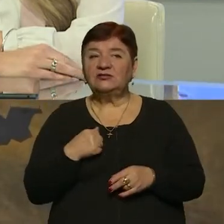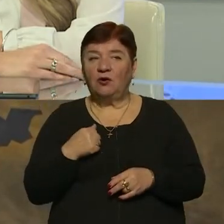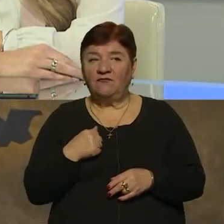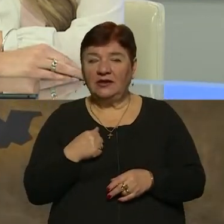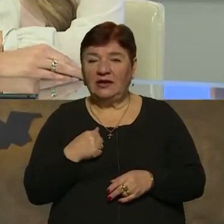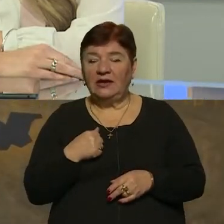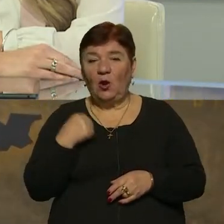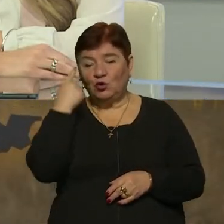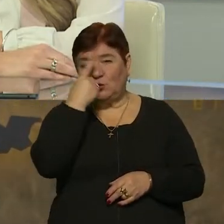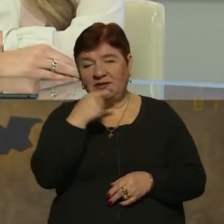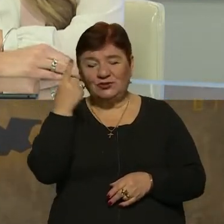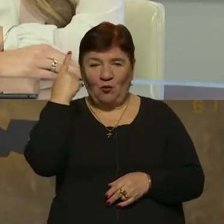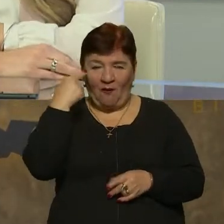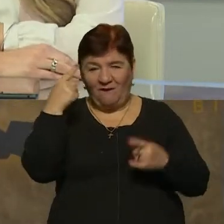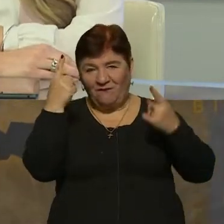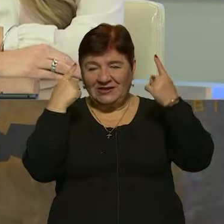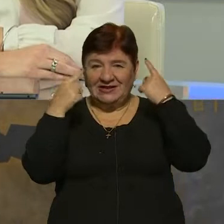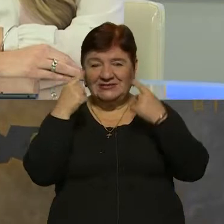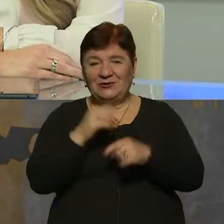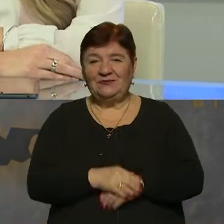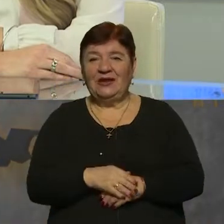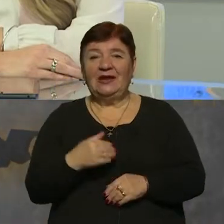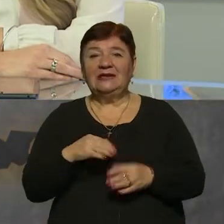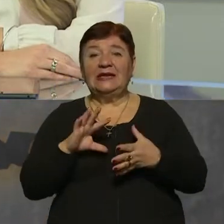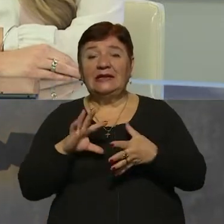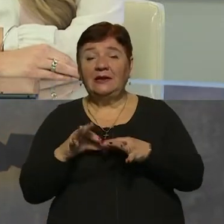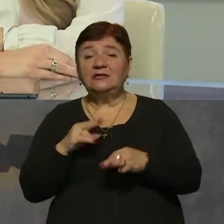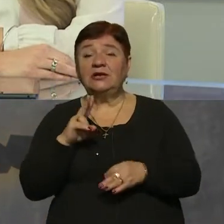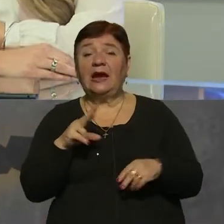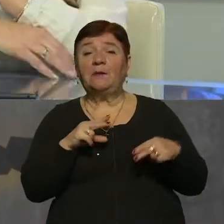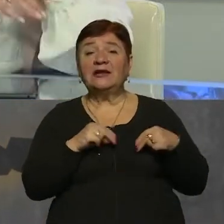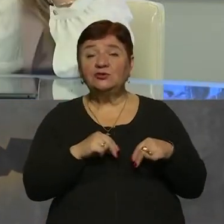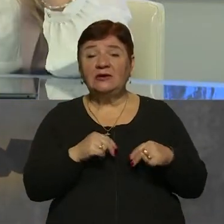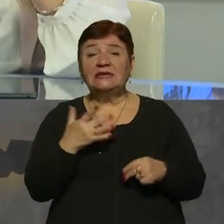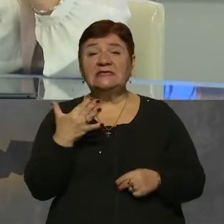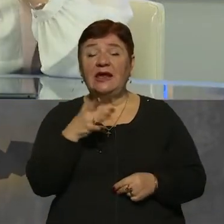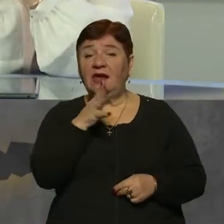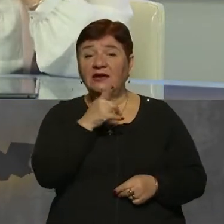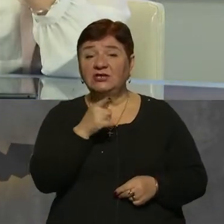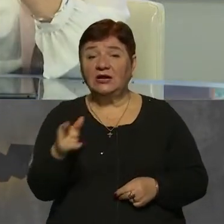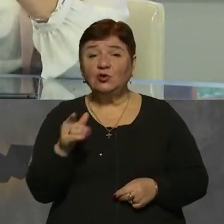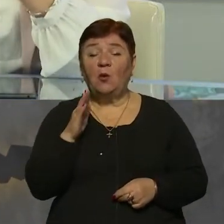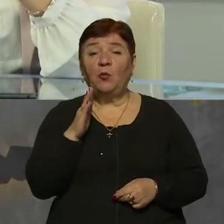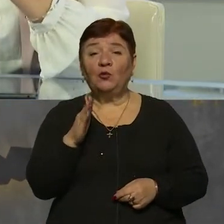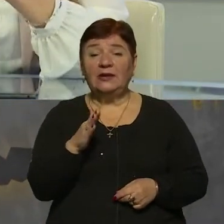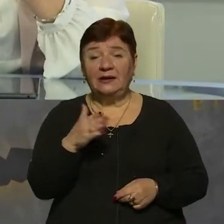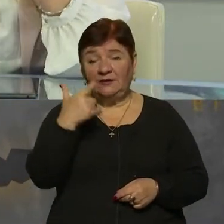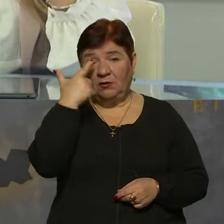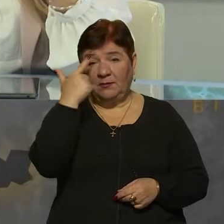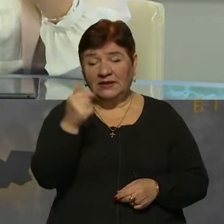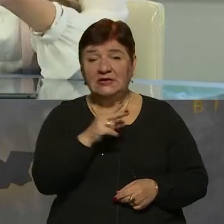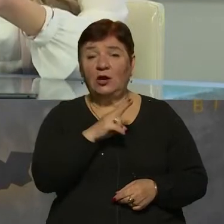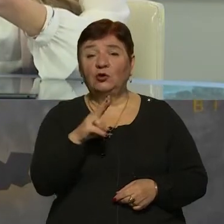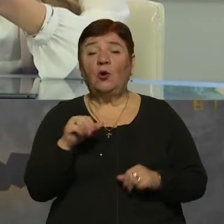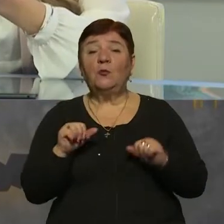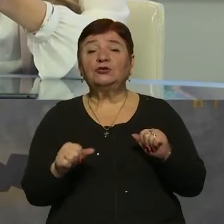власну фантазію. А детальніше розкажіть про те, як вона працює, скільки часу буде йти ця передача інформації, хто